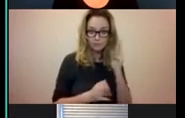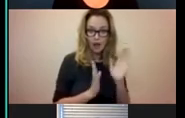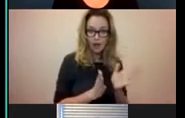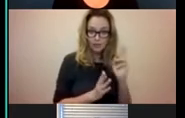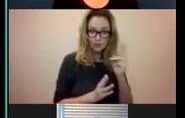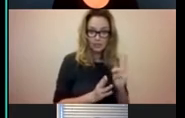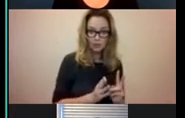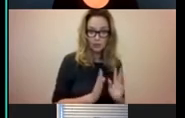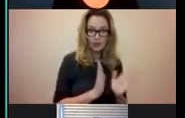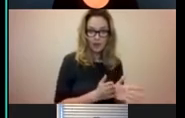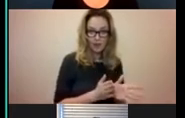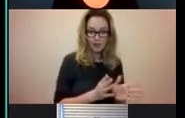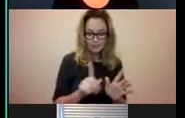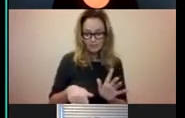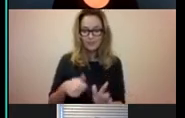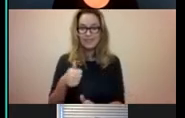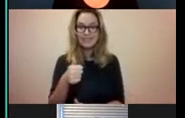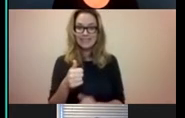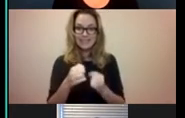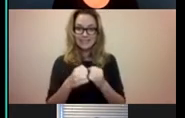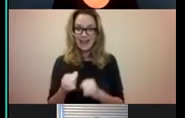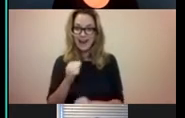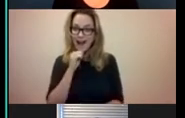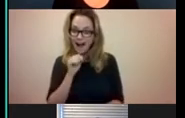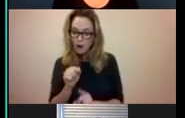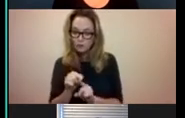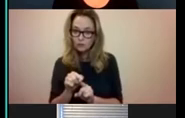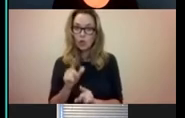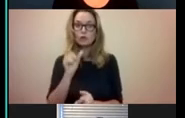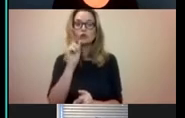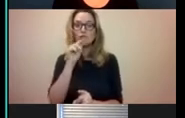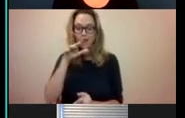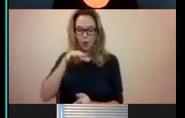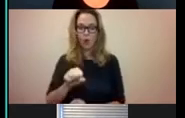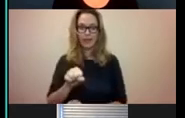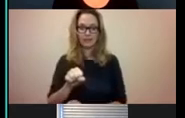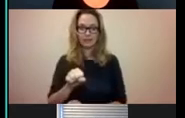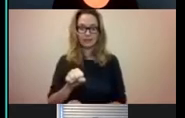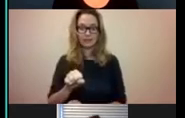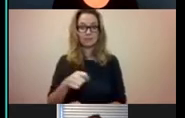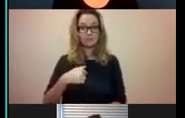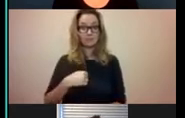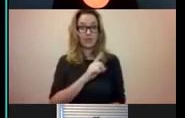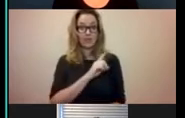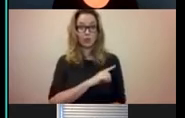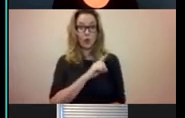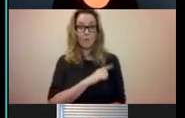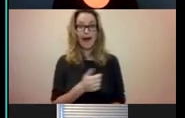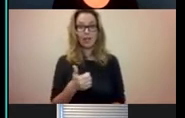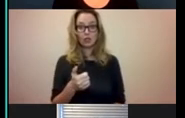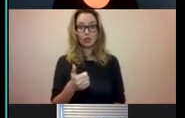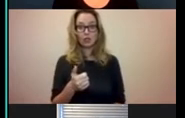toen werd ik eigenlijk bij toeval, werd het ontdekt. Ik zat op een normale kleuterschool, zeg maar.